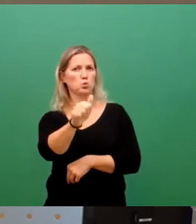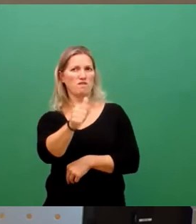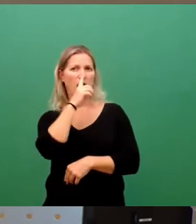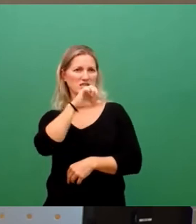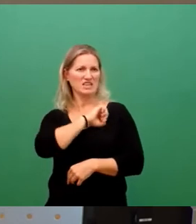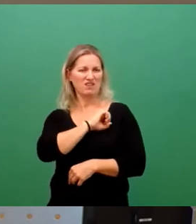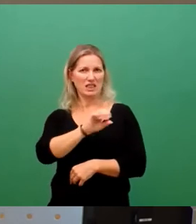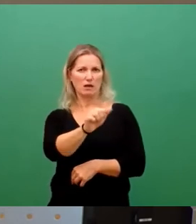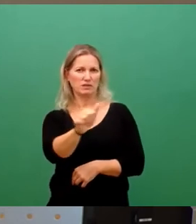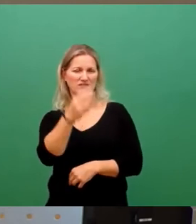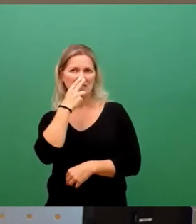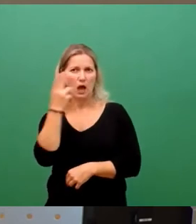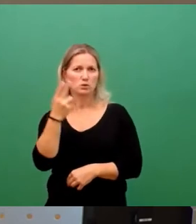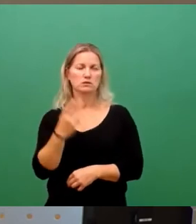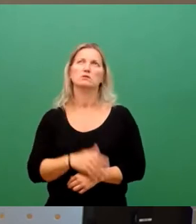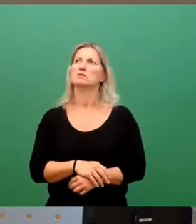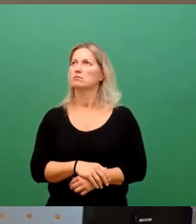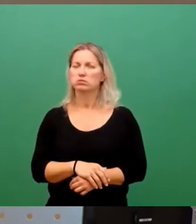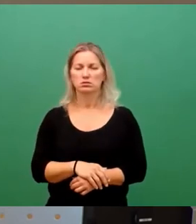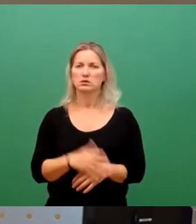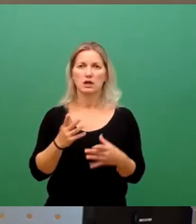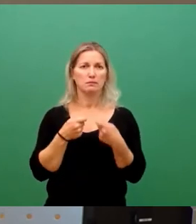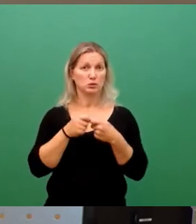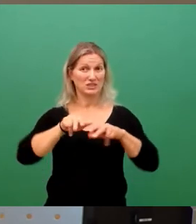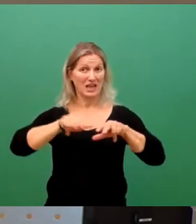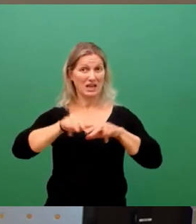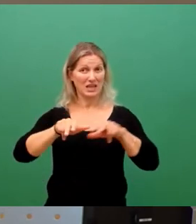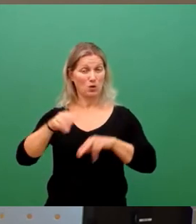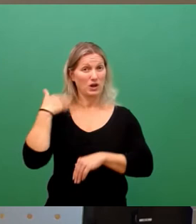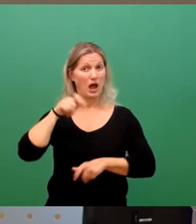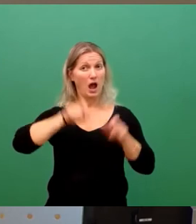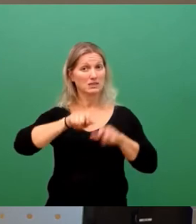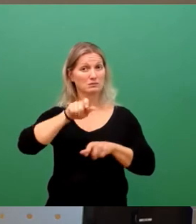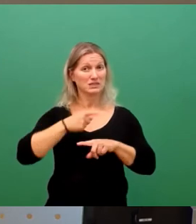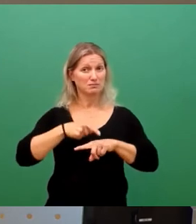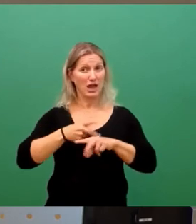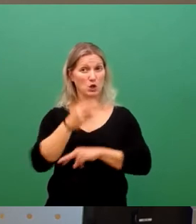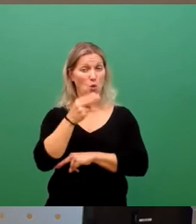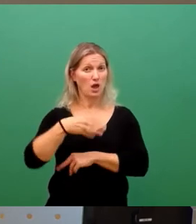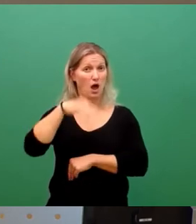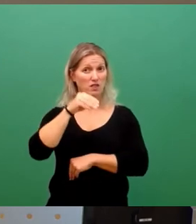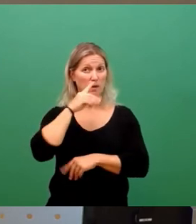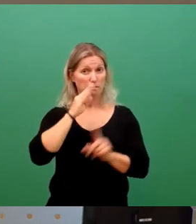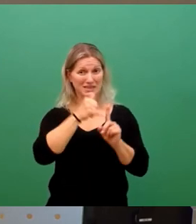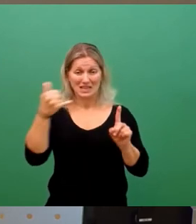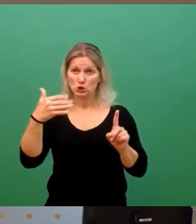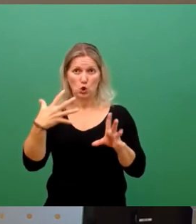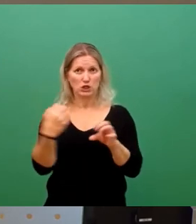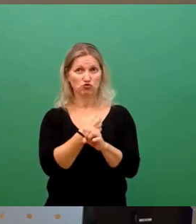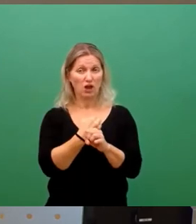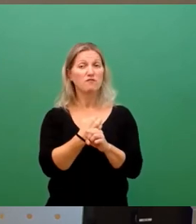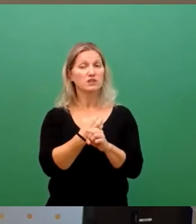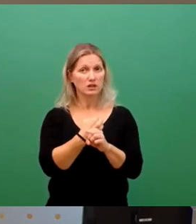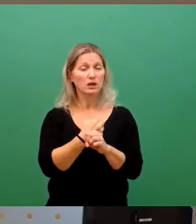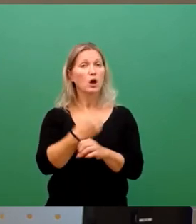kann sich nur mit Krausen abwenden. Die Bundesregierung hat es zu Beginn der Heizperiode immer noch nicht geschafft, die Ausgestaltung der Wohnreilreform